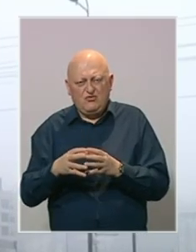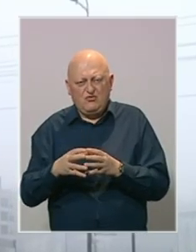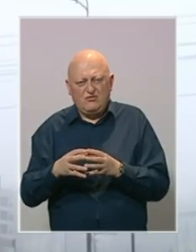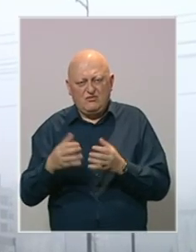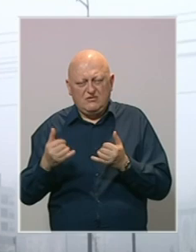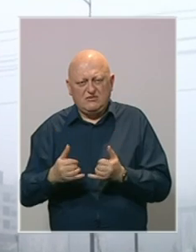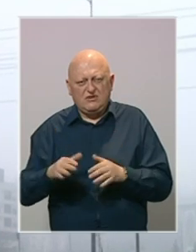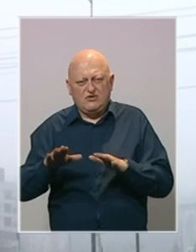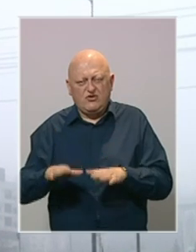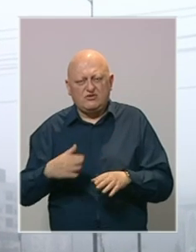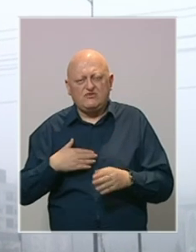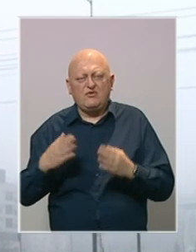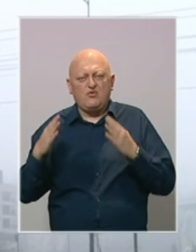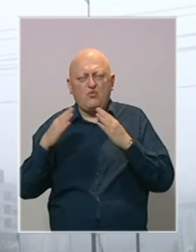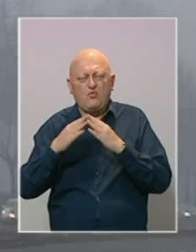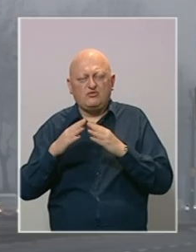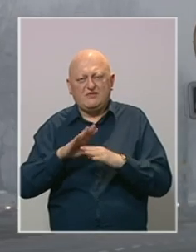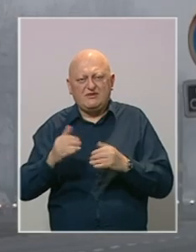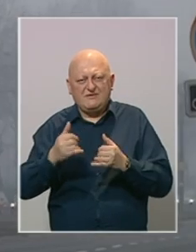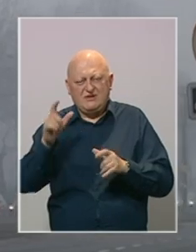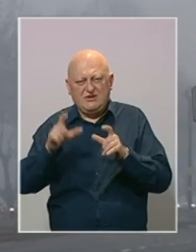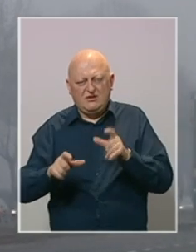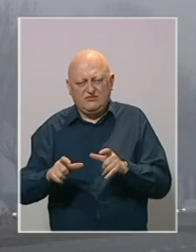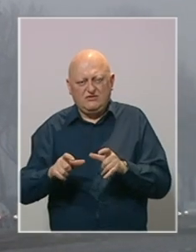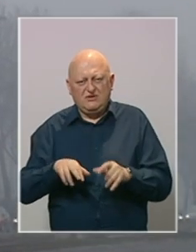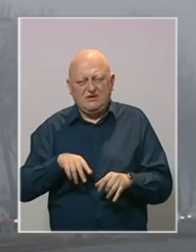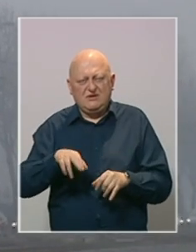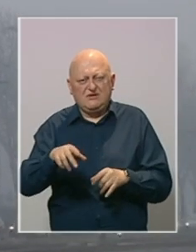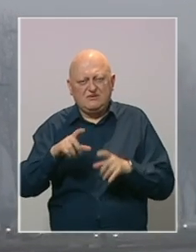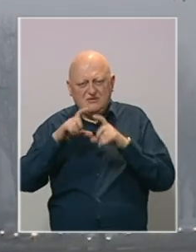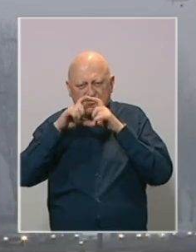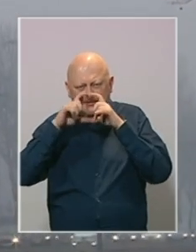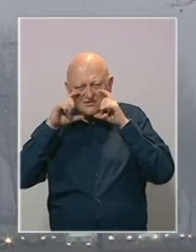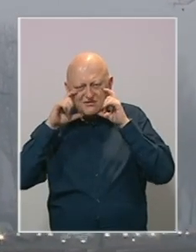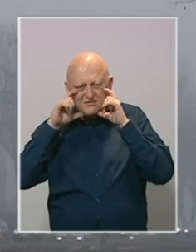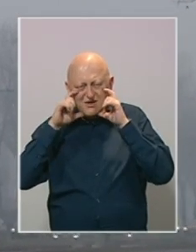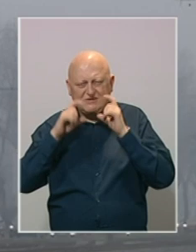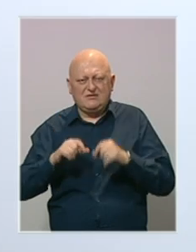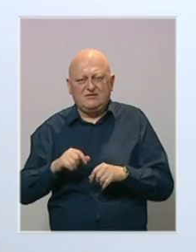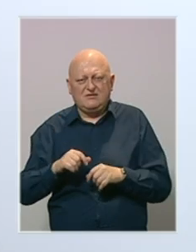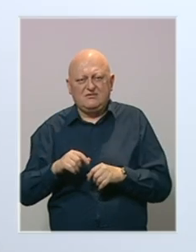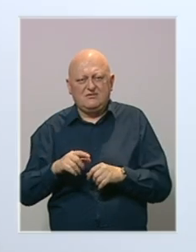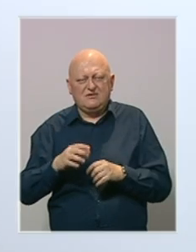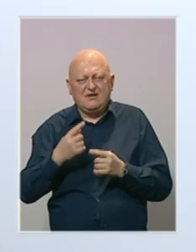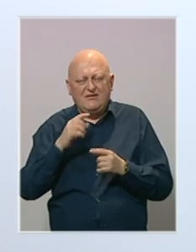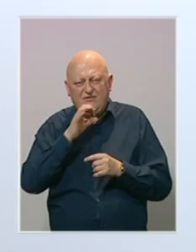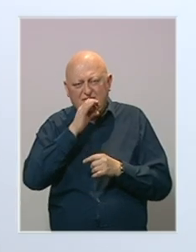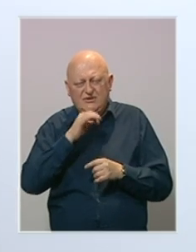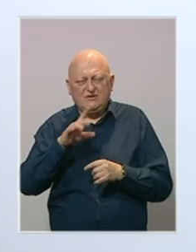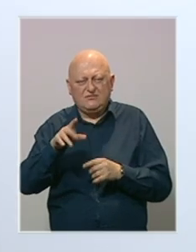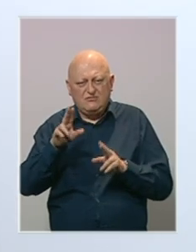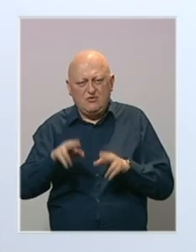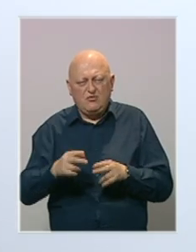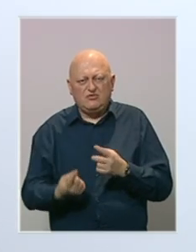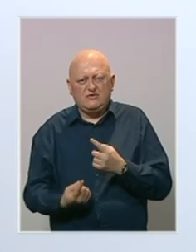danas ostanu u svojim kućama svim građanima da prilikom izlaska nose zaštitne maske sa filterima. Moguće je također